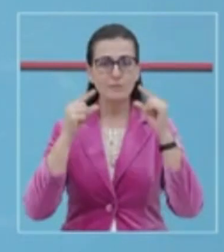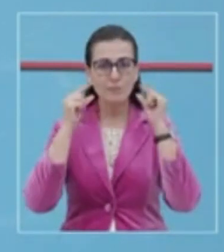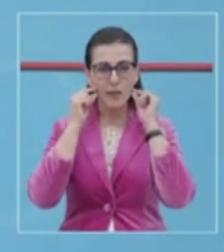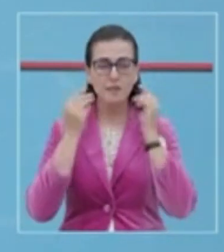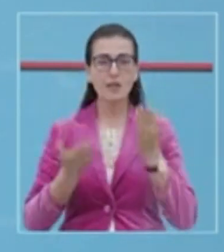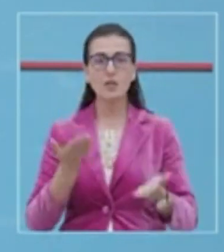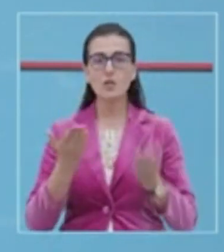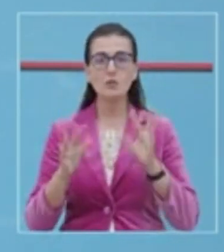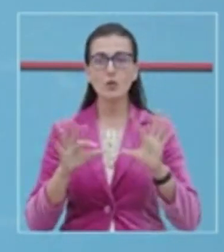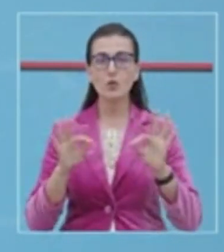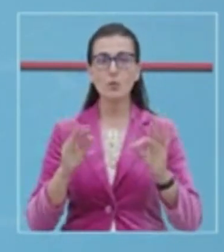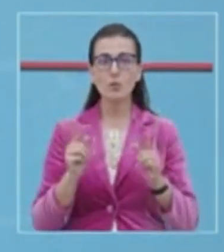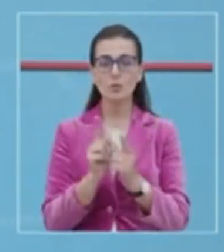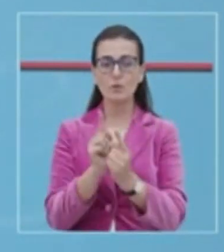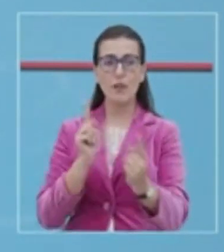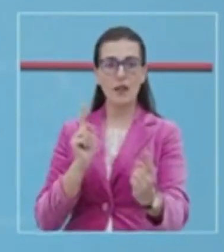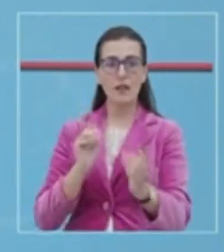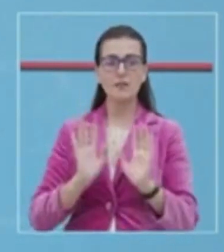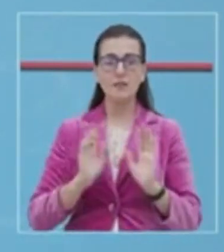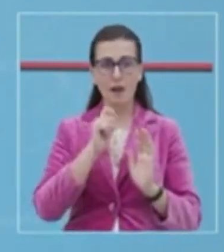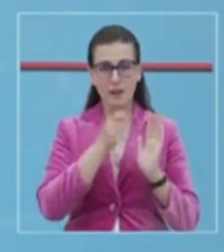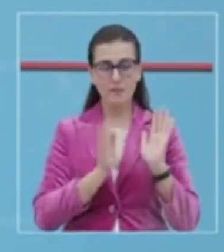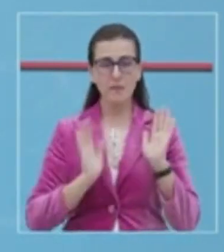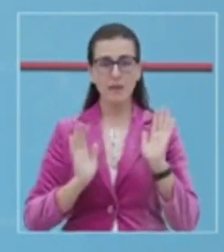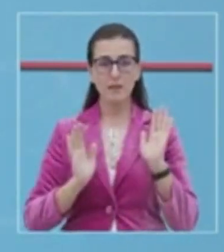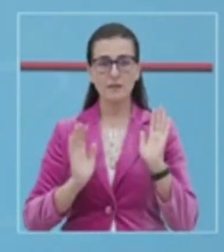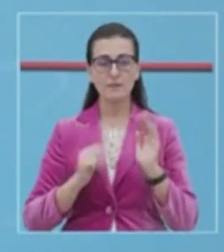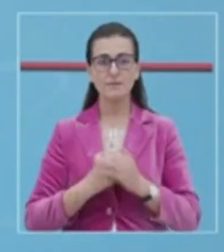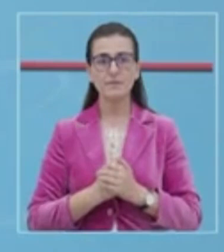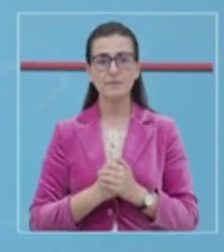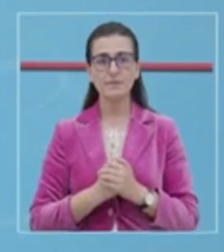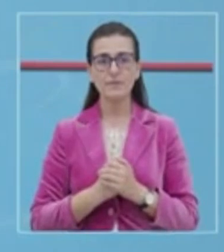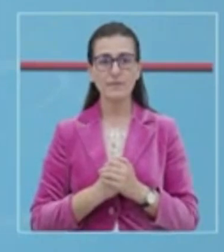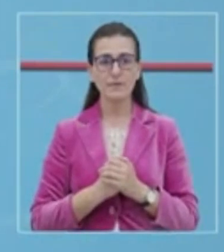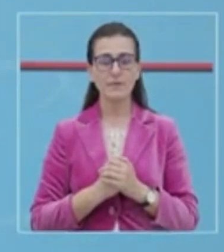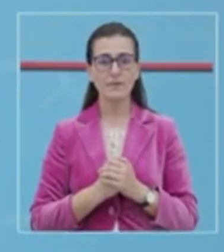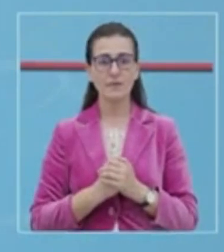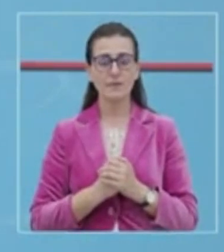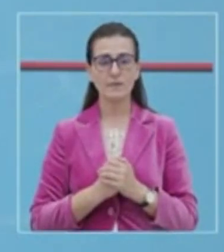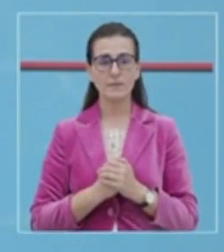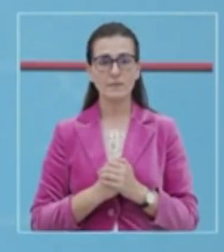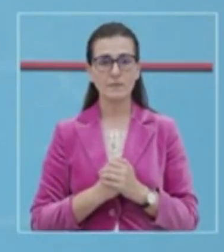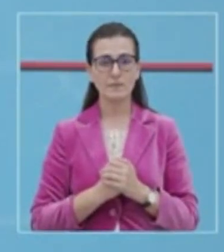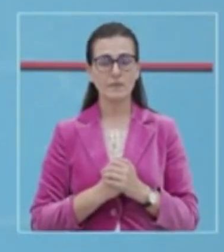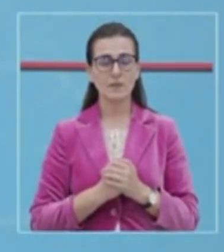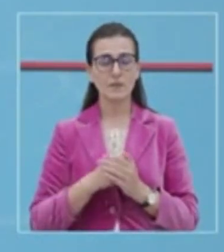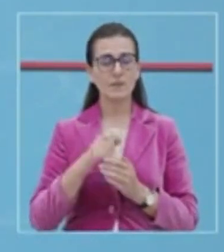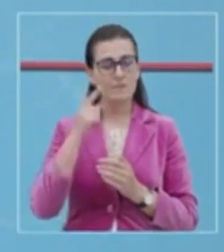mbajtja e maskës në ambjente publike, dhe ku nuk është mundur të ruajt distansa fizike.